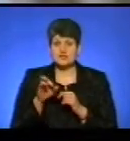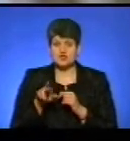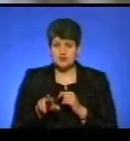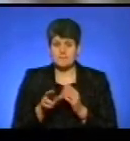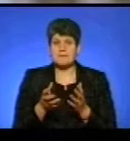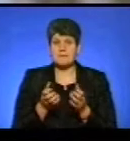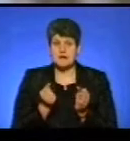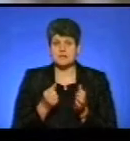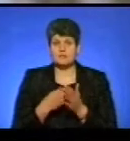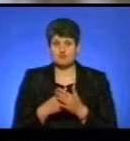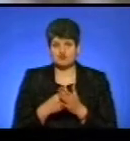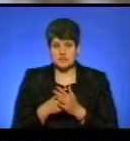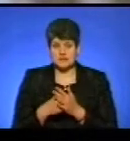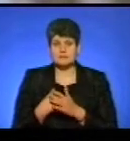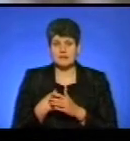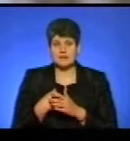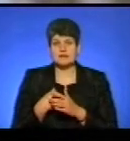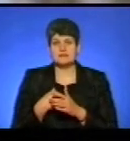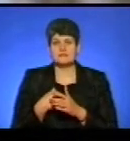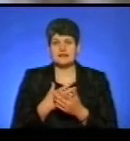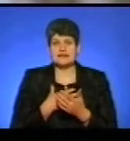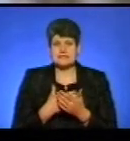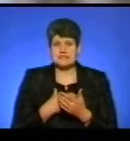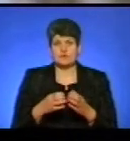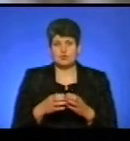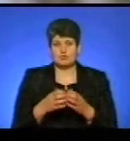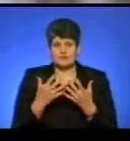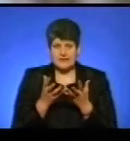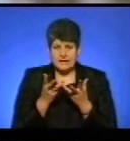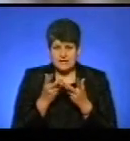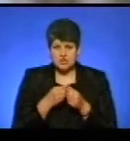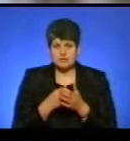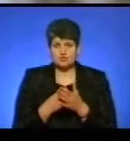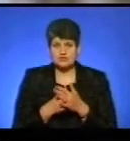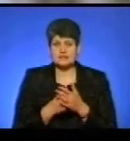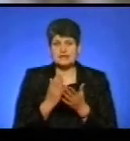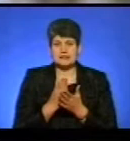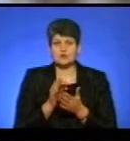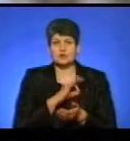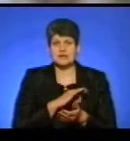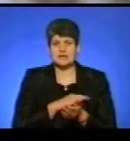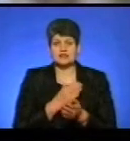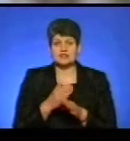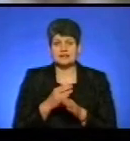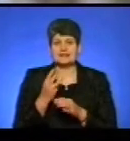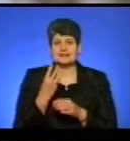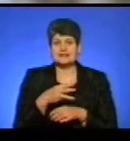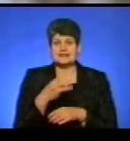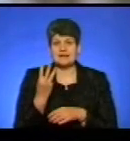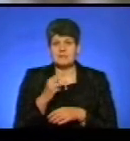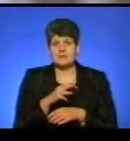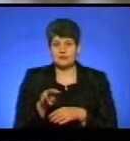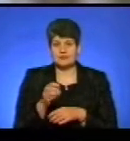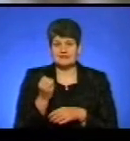приймати бюджет. Ми з нашою ініціативною групою вже лігачили. Наш бюджет є дохідна частина 33 мільйони. 13